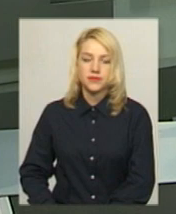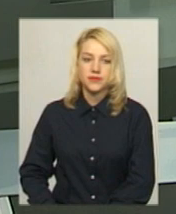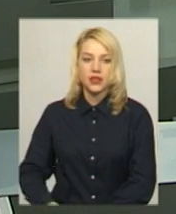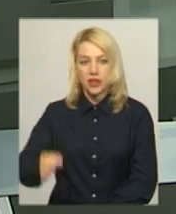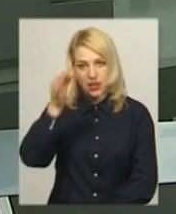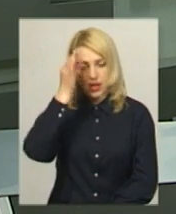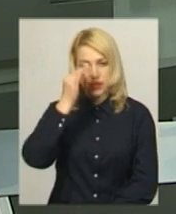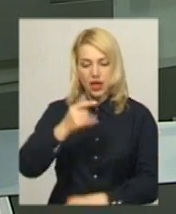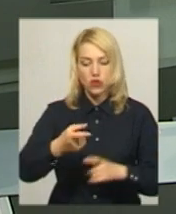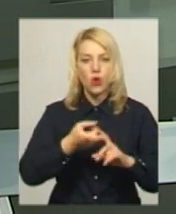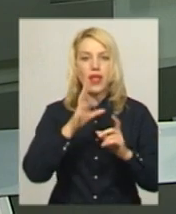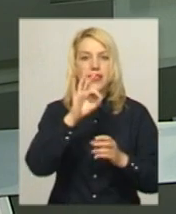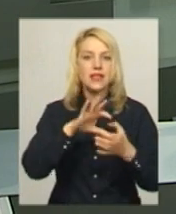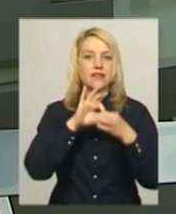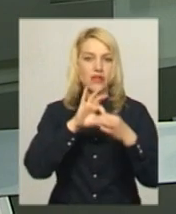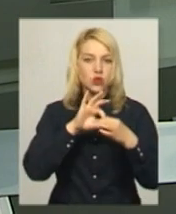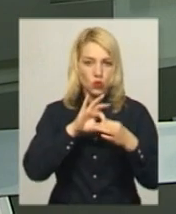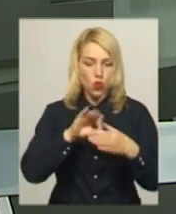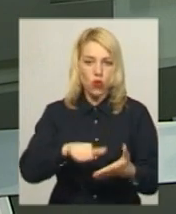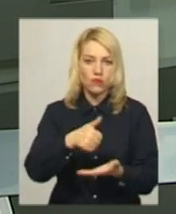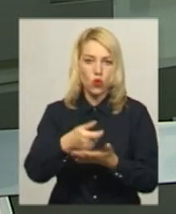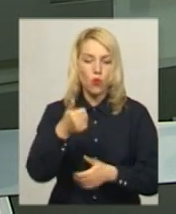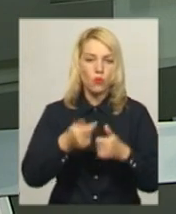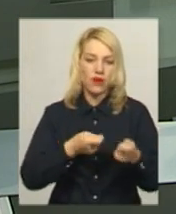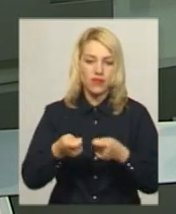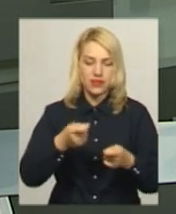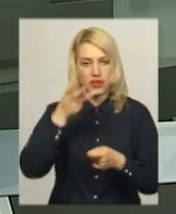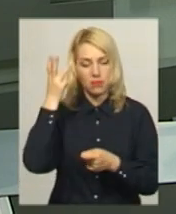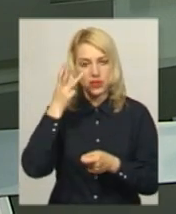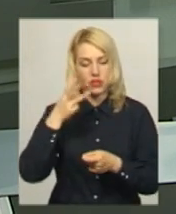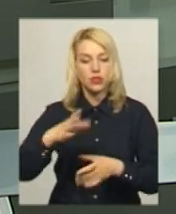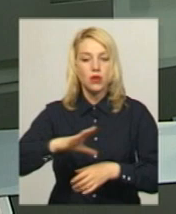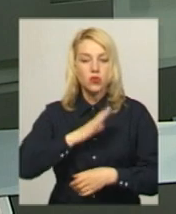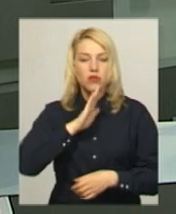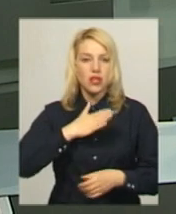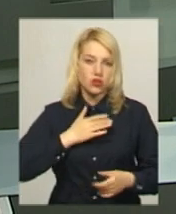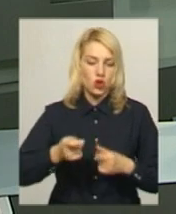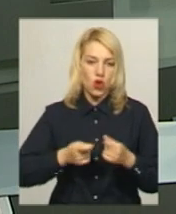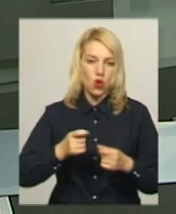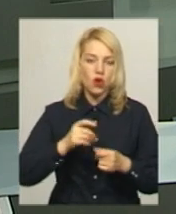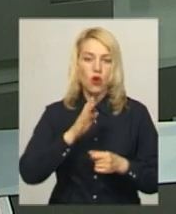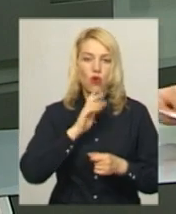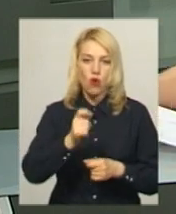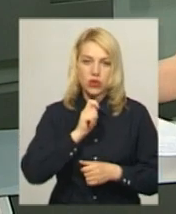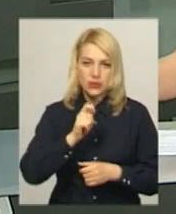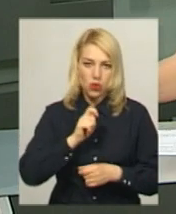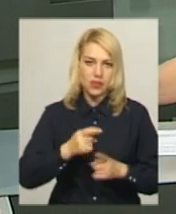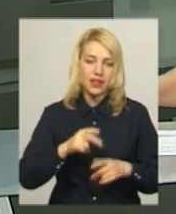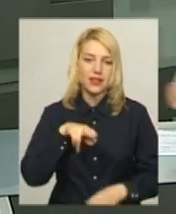Нагадаю, з нами на зв'язку з головного управління Нацполіції Хмельниччини була наша кореспондентка Дарина Денисенко.